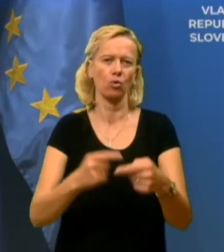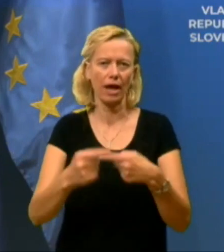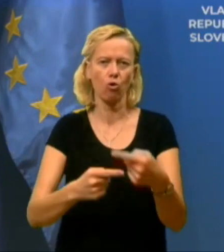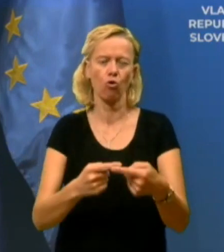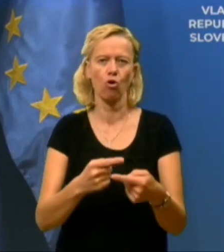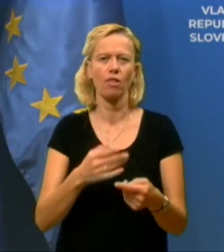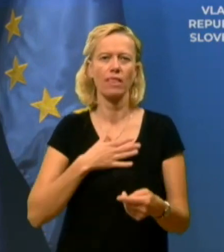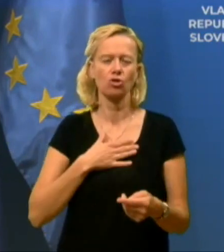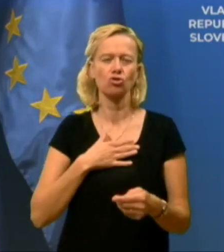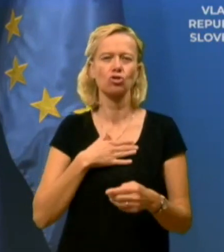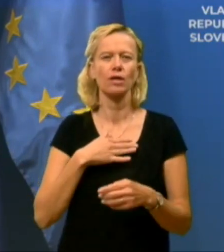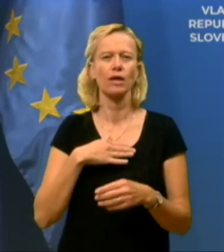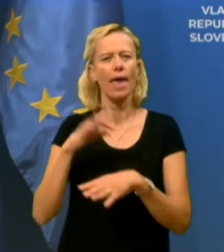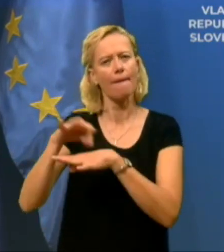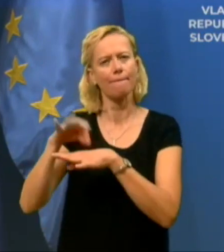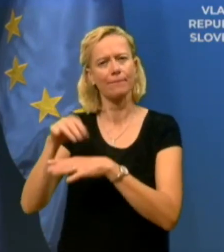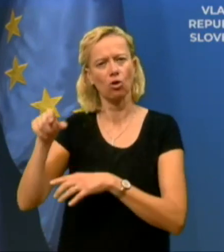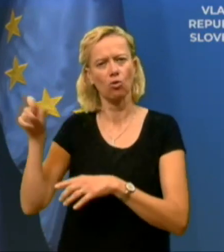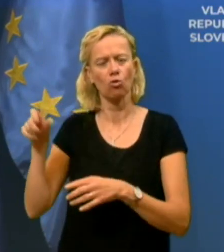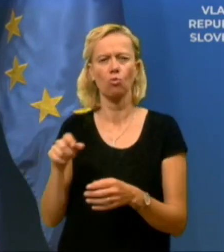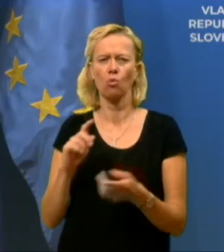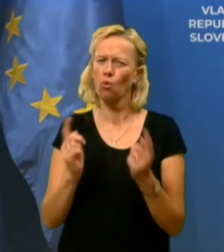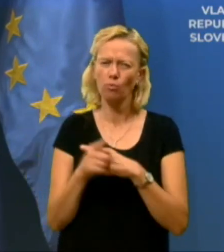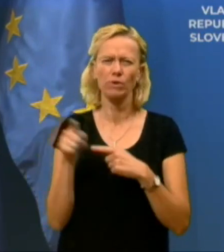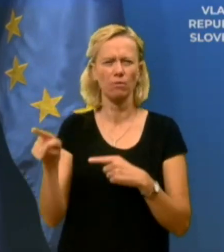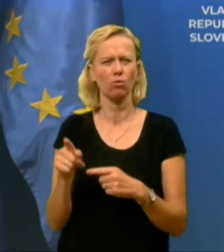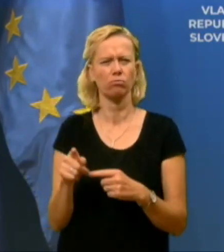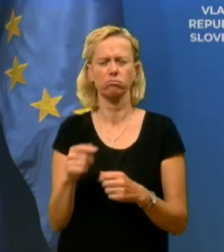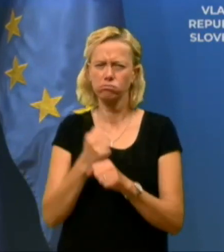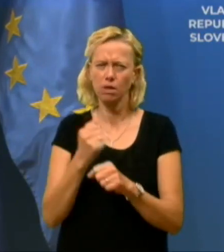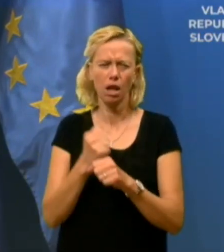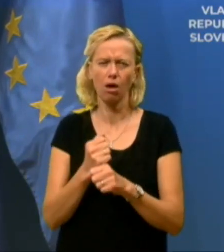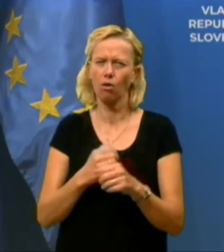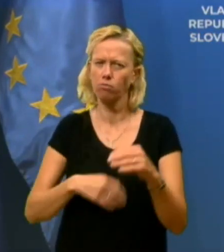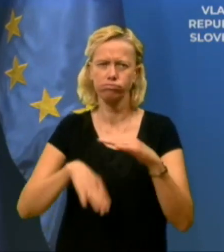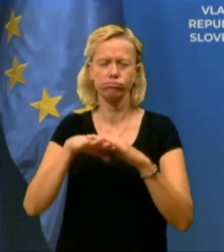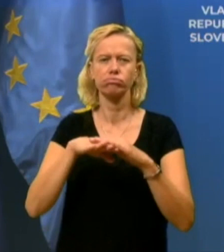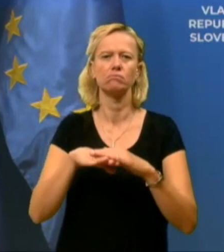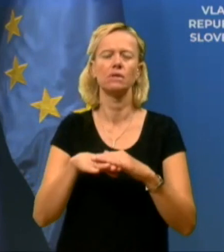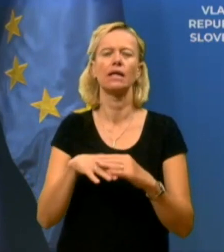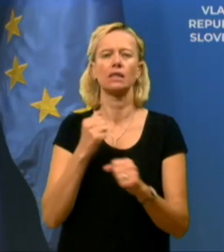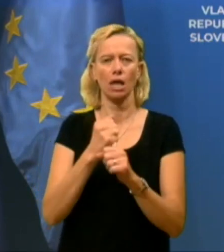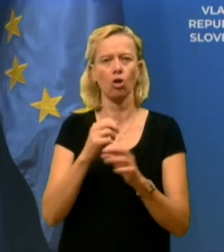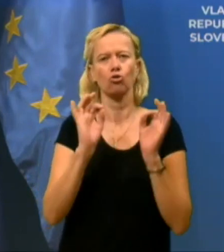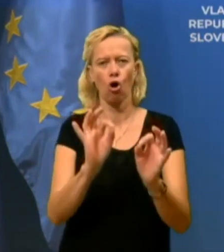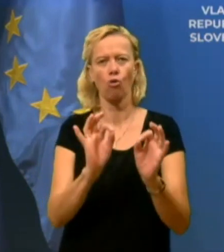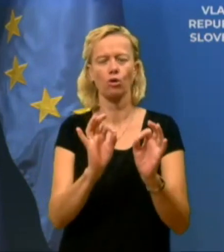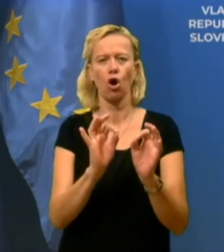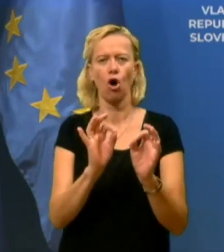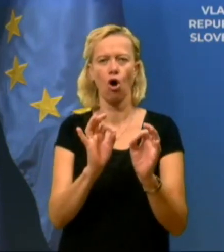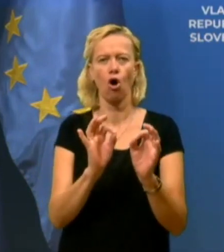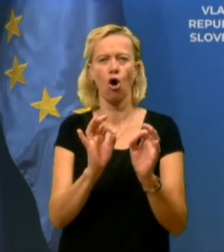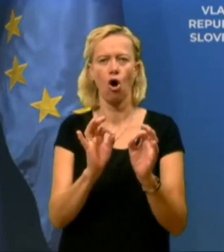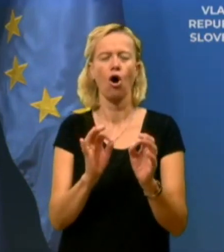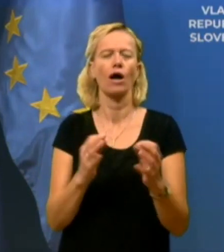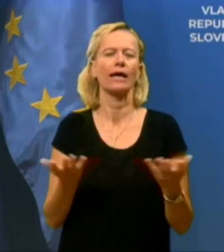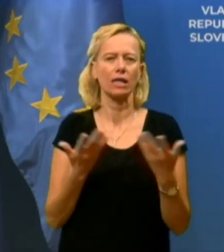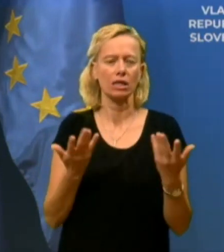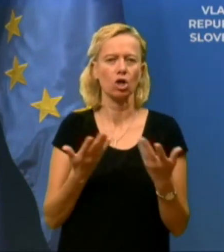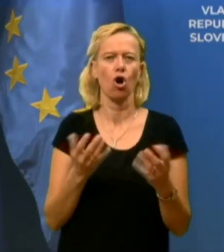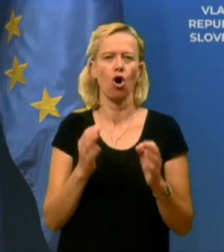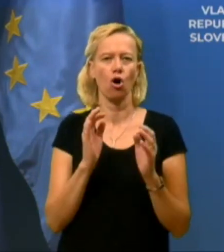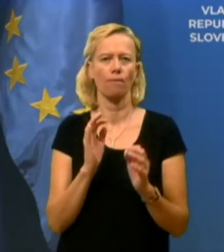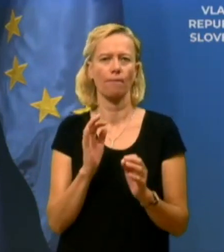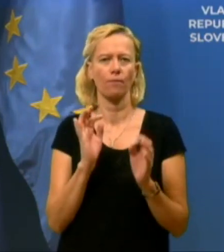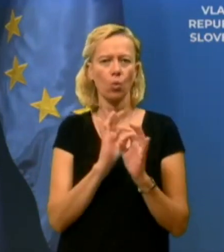Naši epidemiologi, kljub temu, da delajo na robo svojih zmožnosti, delajo dobro, delajo odgovorno, hitro, za